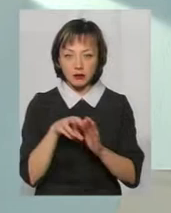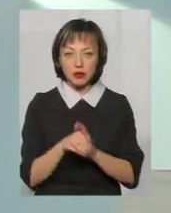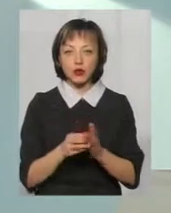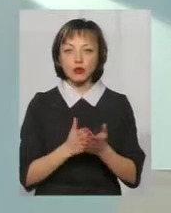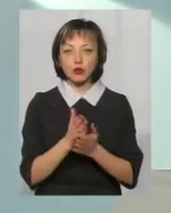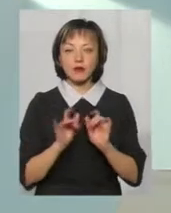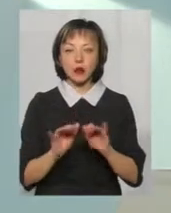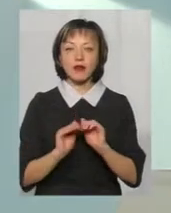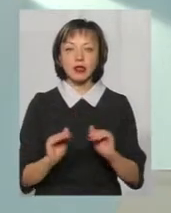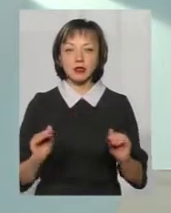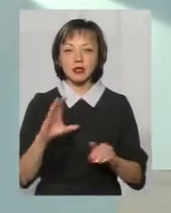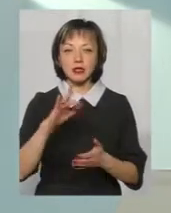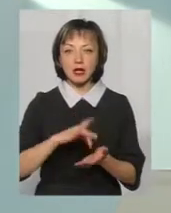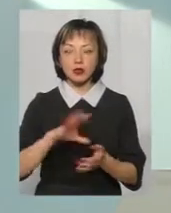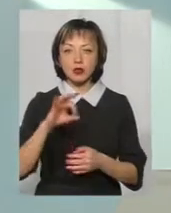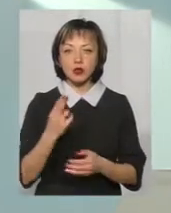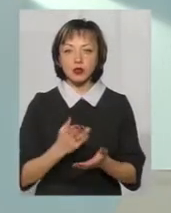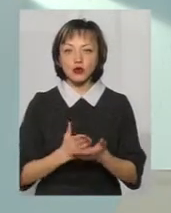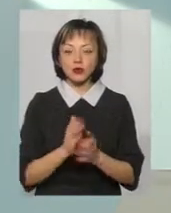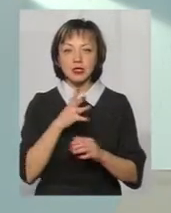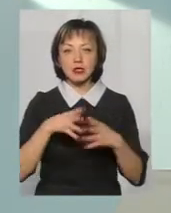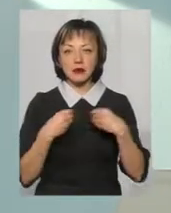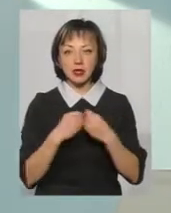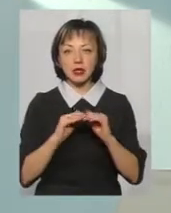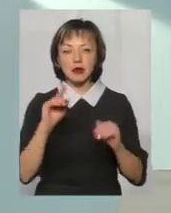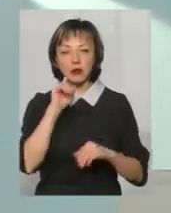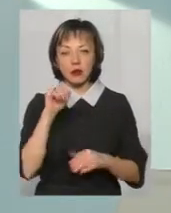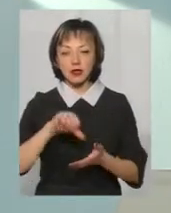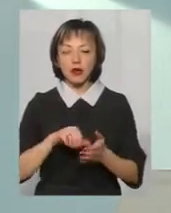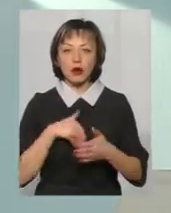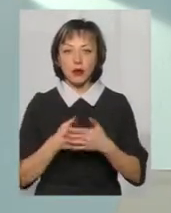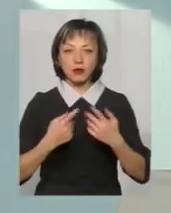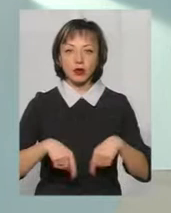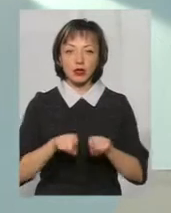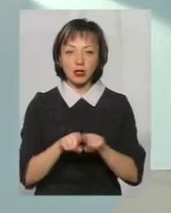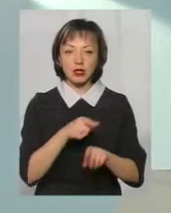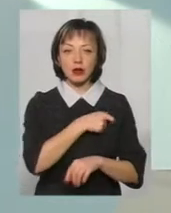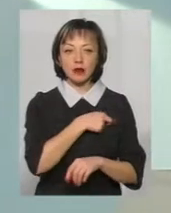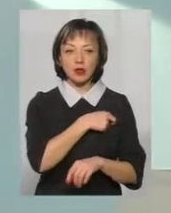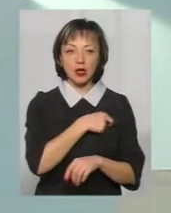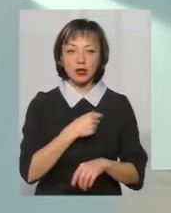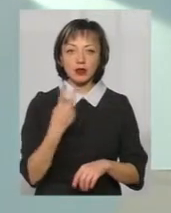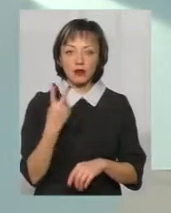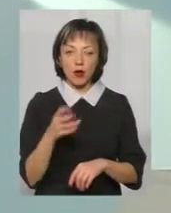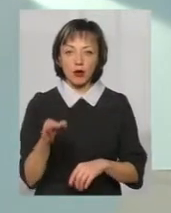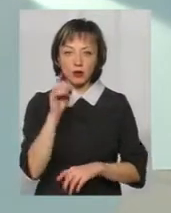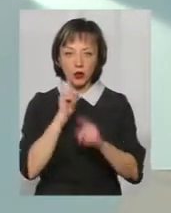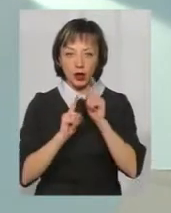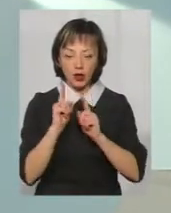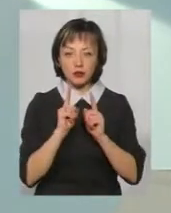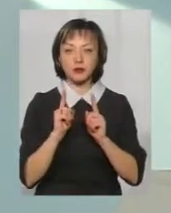служба у справах дітей, Центр соціальних служб для сім'ї дітей і молоді, представники громадських організацій, депутати два обласної ради,